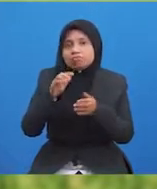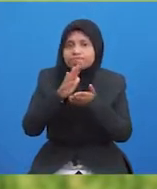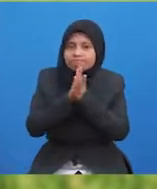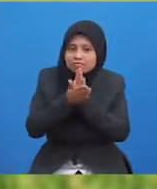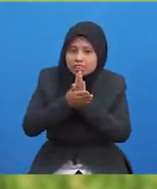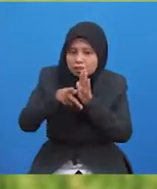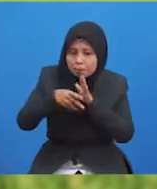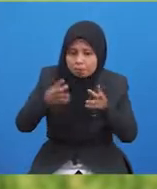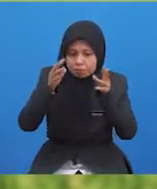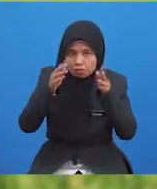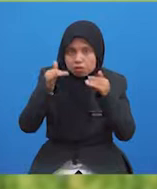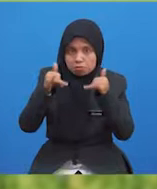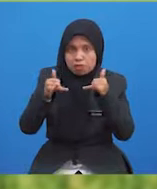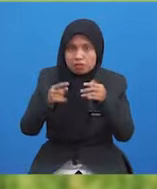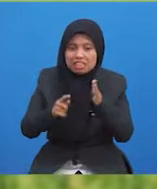tinggi.